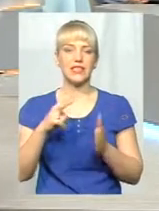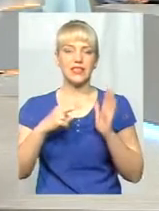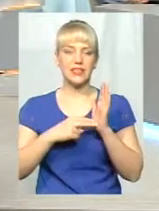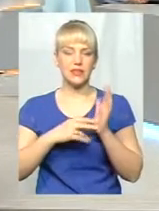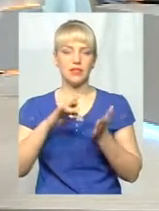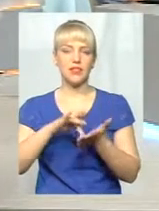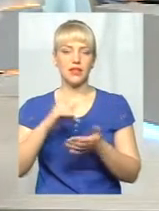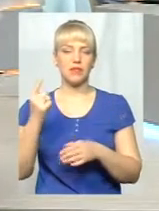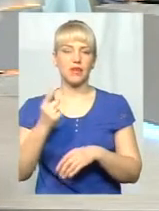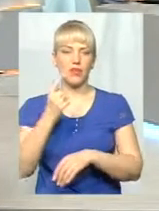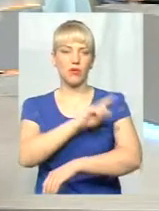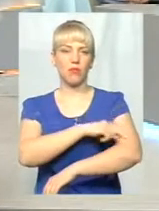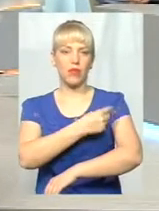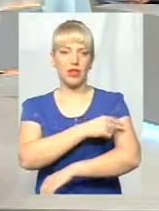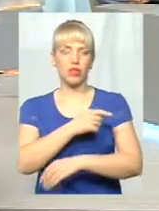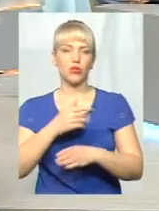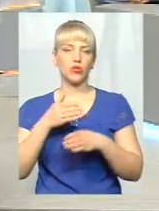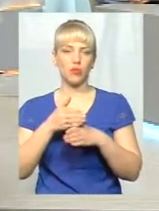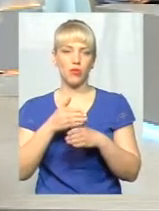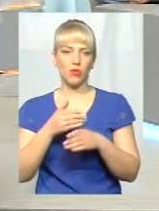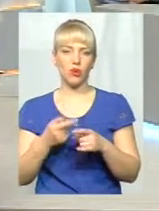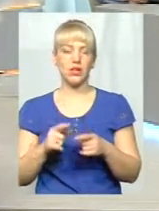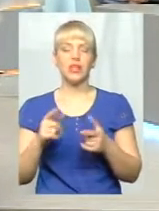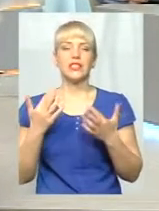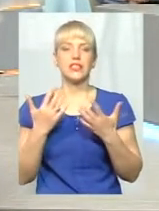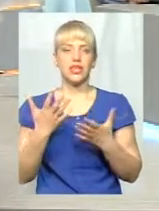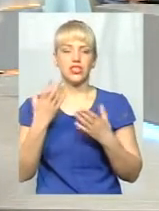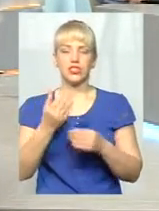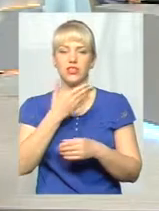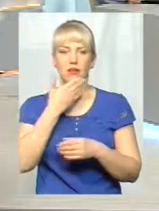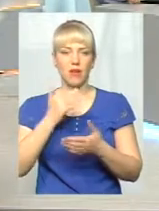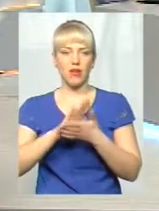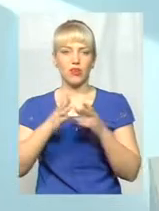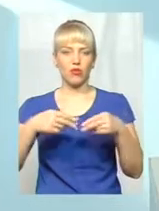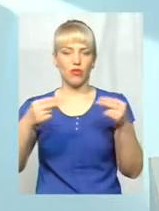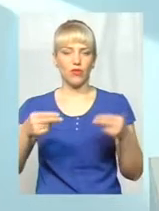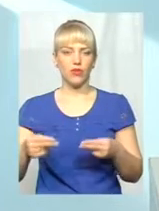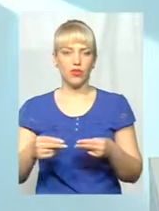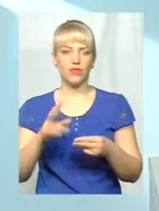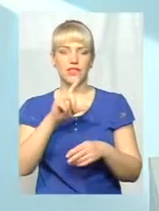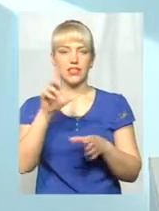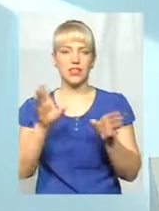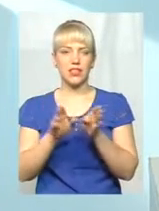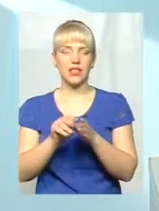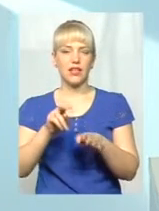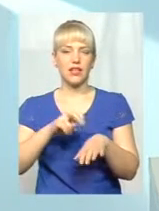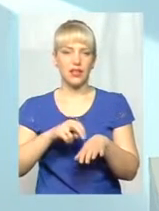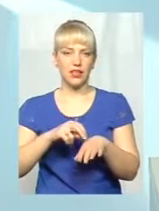-санітарної допомоги. У скількох із них ще не почали укладати угоди з лікарями і чому? На сьогоднішній день